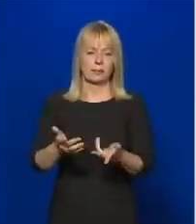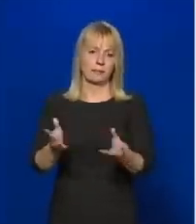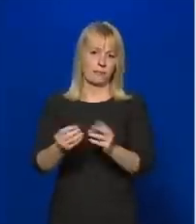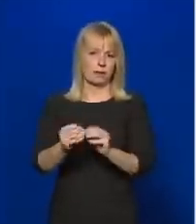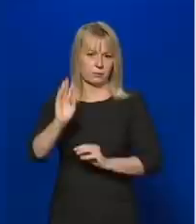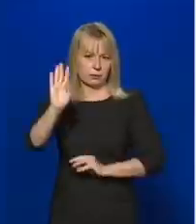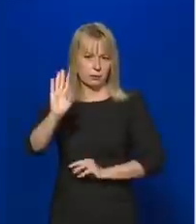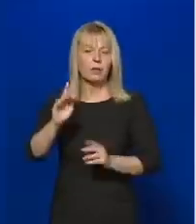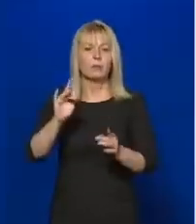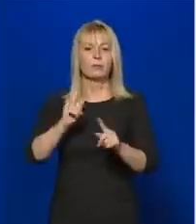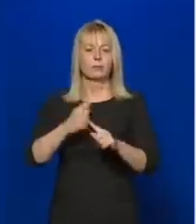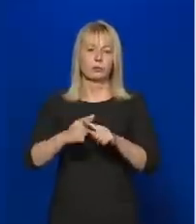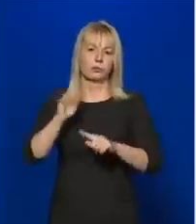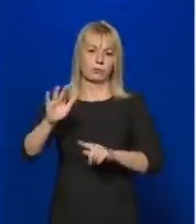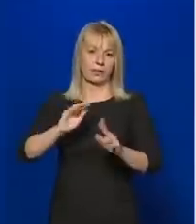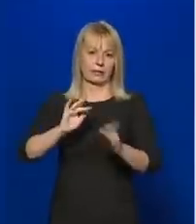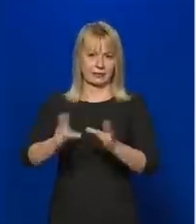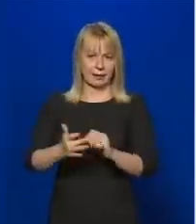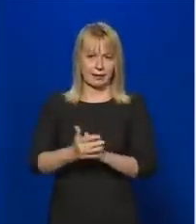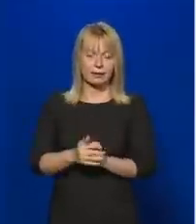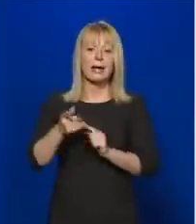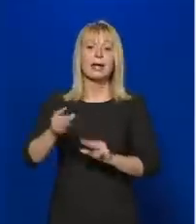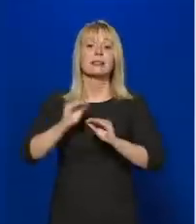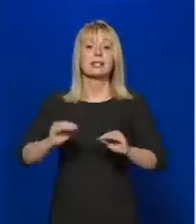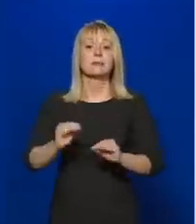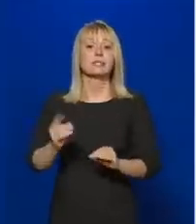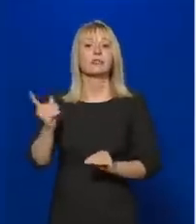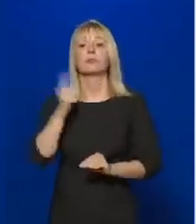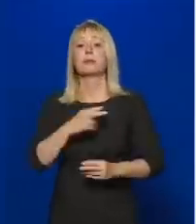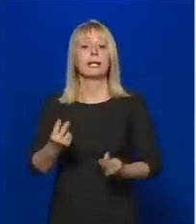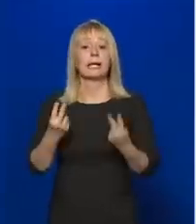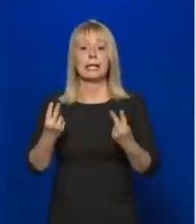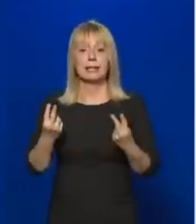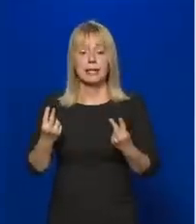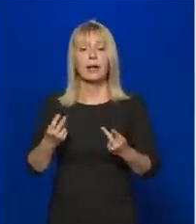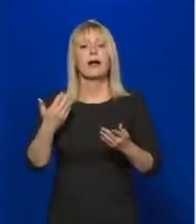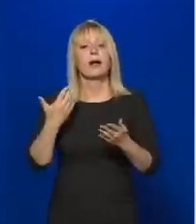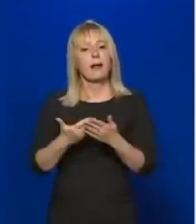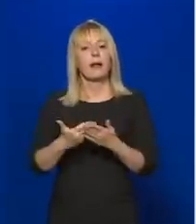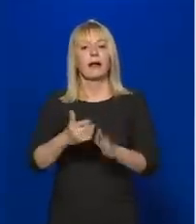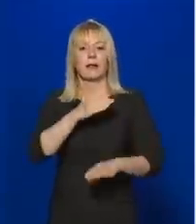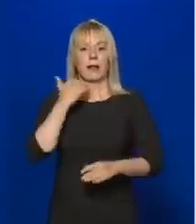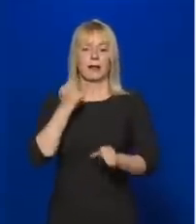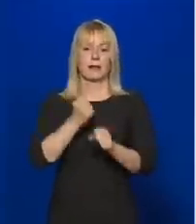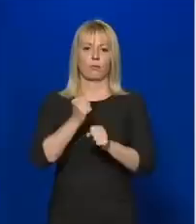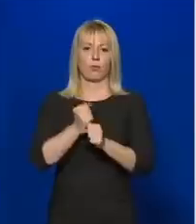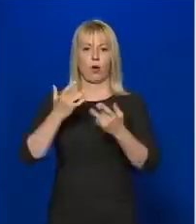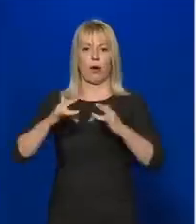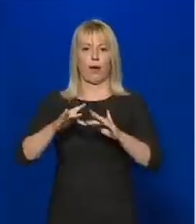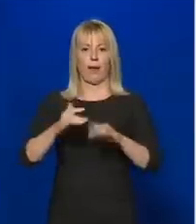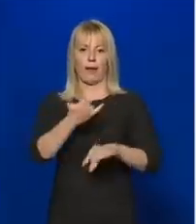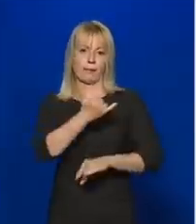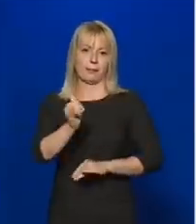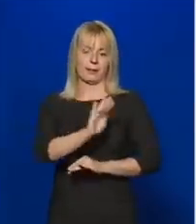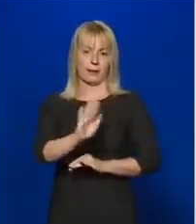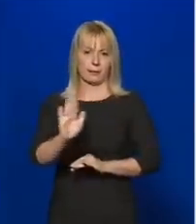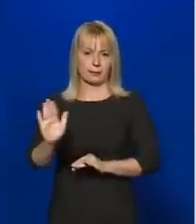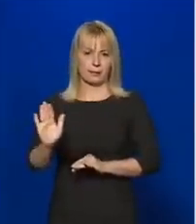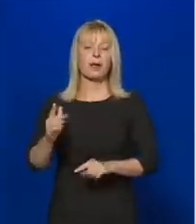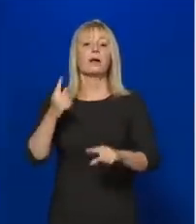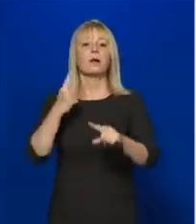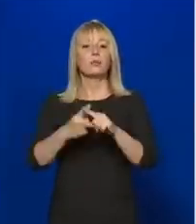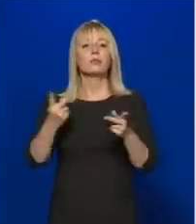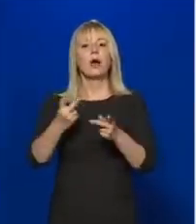internettel. Ennek a képzésnek is az a lényege, hogy legyen elég munkahelye mindenkinek, illetve